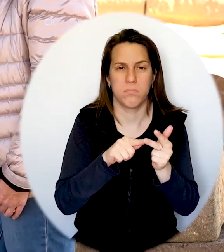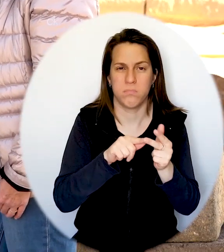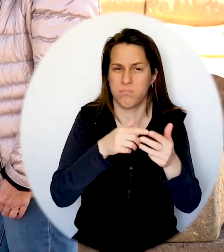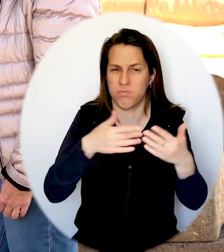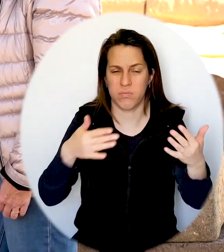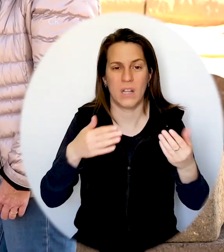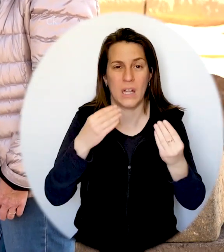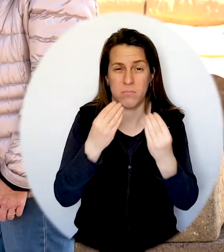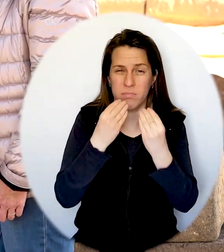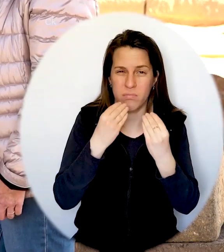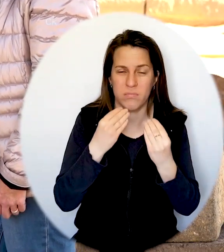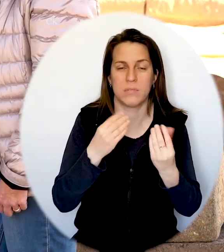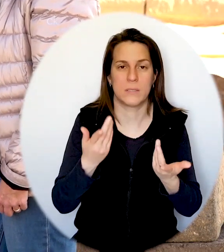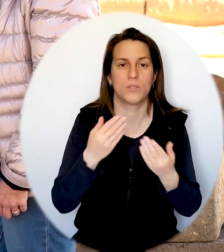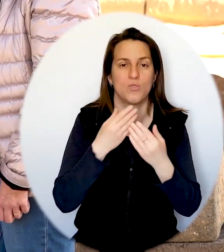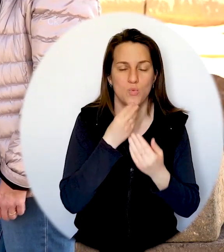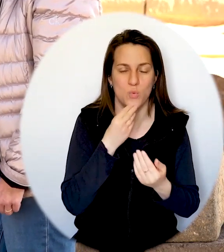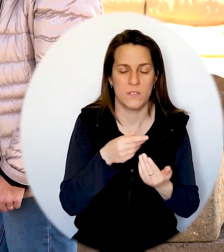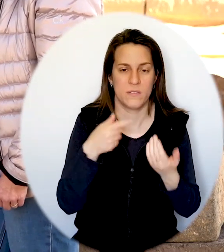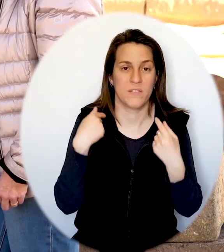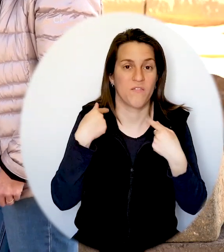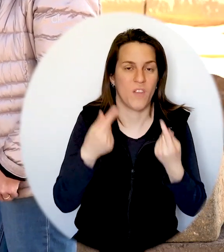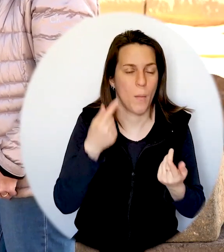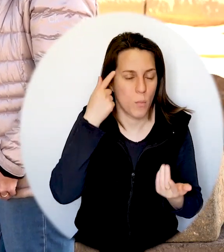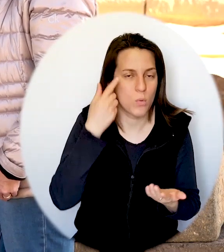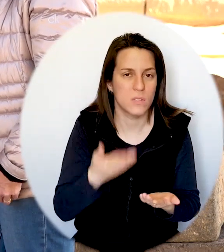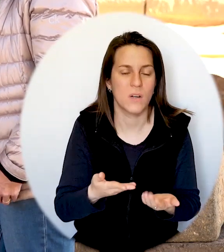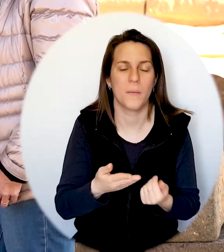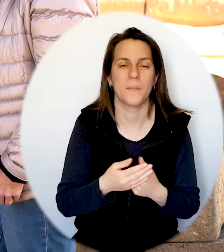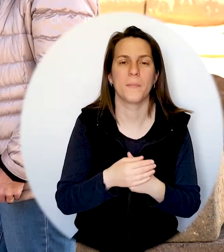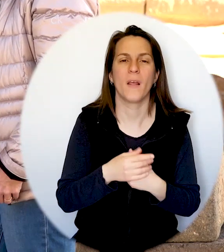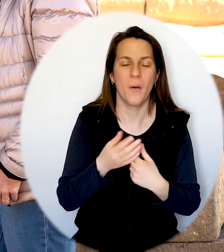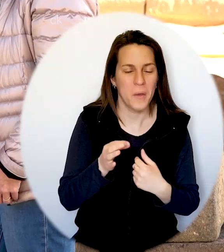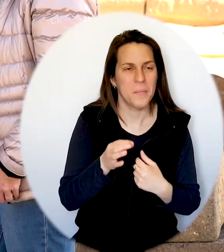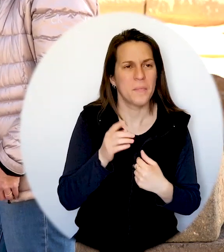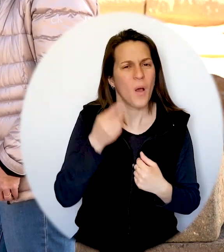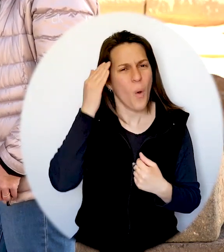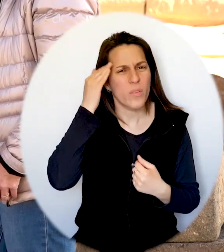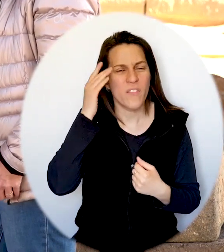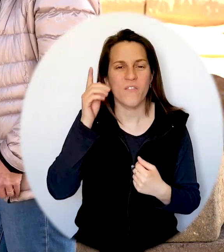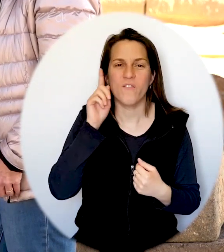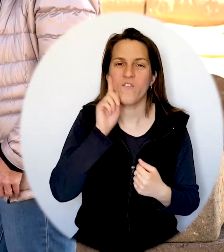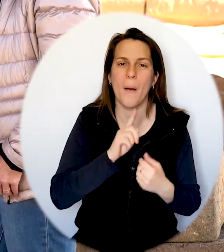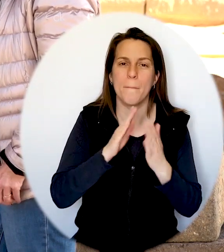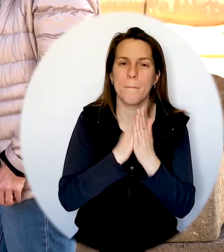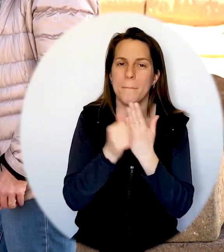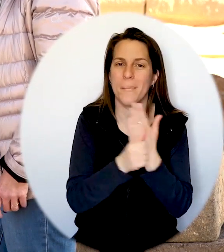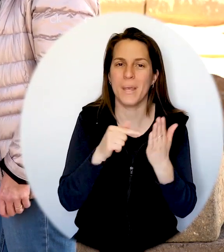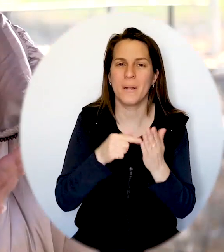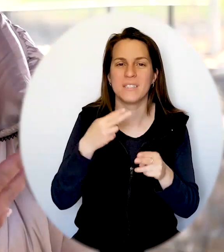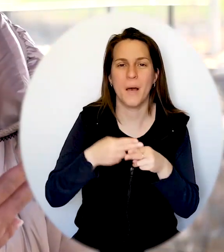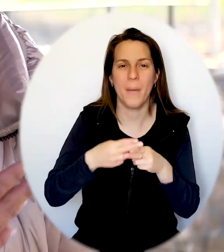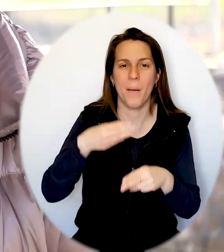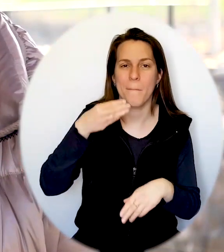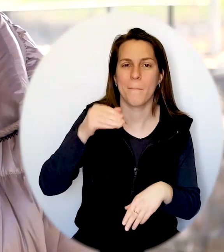Et par rapport à Marie de Magdala, on sait qu'à l'époque, il n avait pas des noms de famille comme on l'emploie aujourd'hui. Aujourd